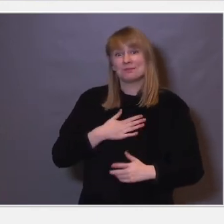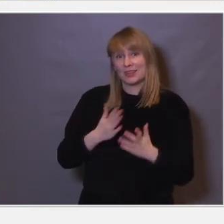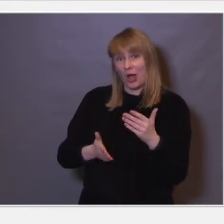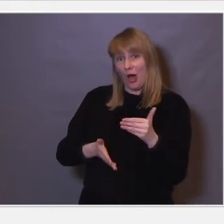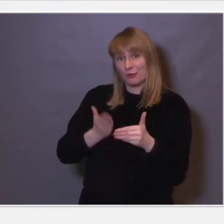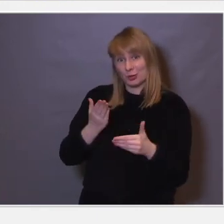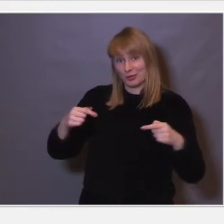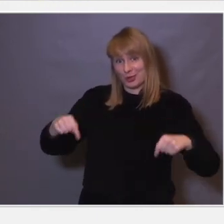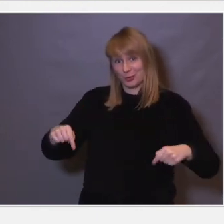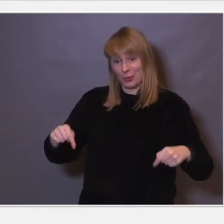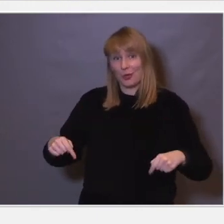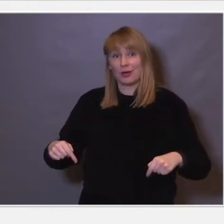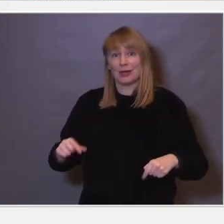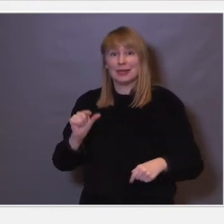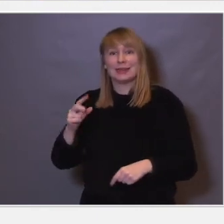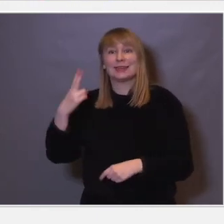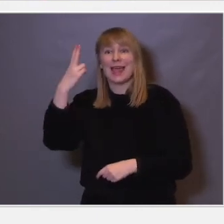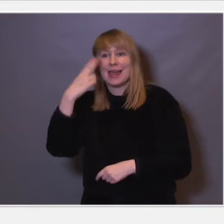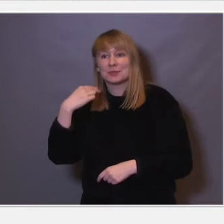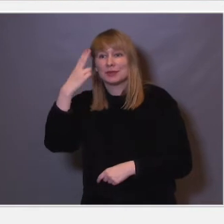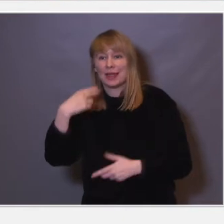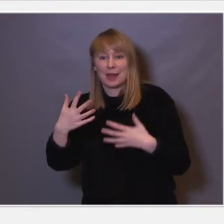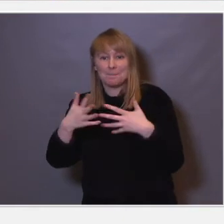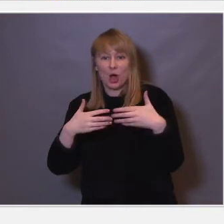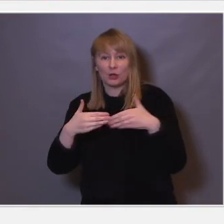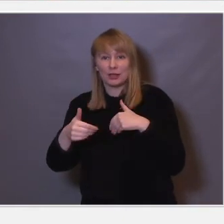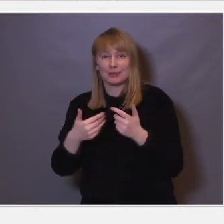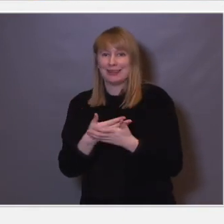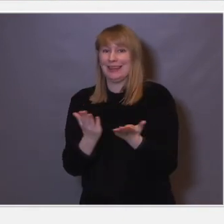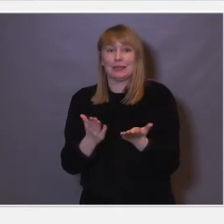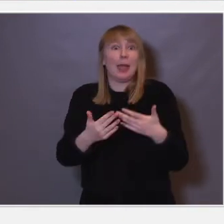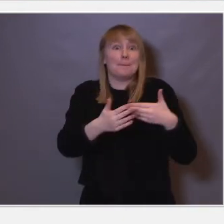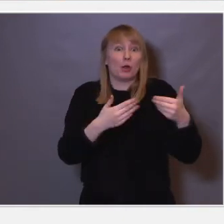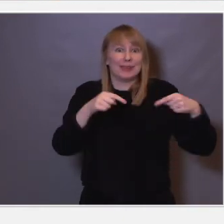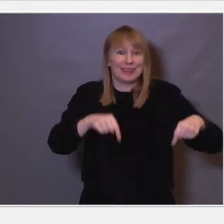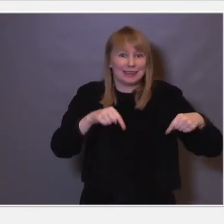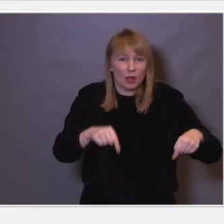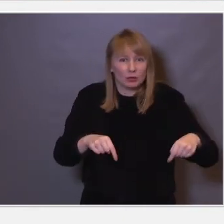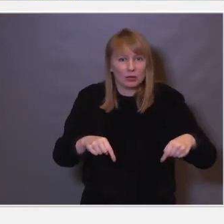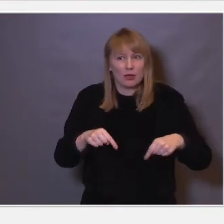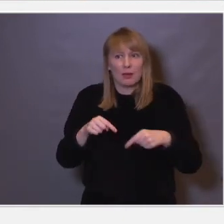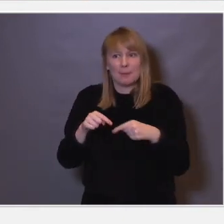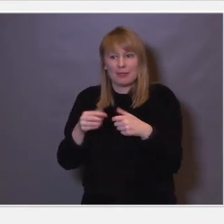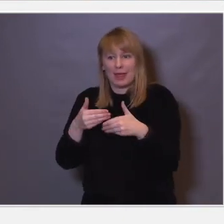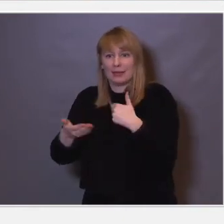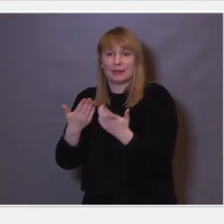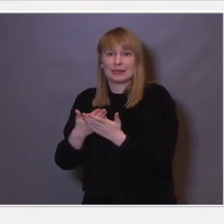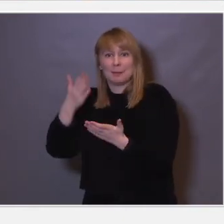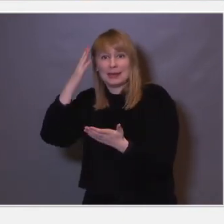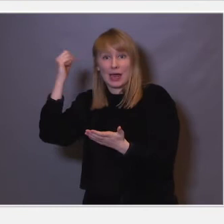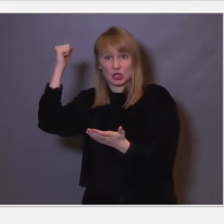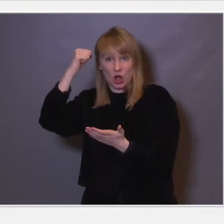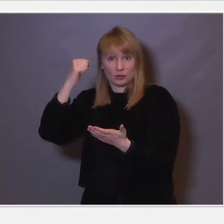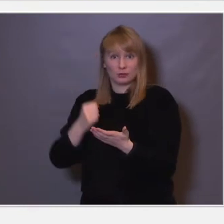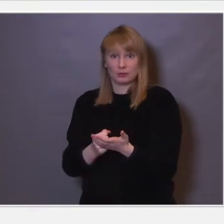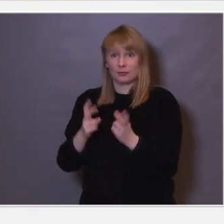bare med litt sånn eksperimentelle behandlinger som ikke egentlig er behandlinger i dag, men som man ser kommer etter da, for eksempel hjerneslag. tenker det